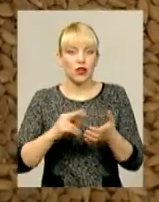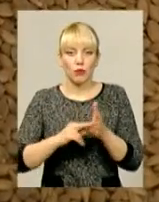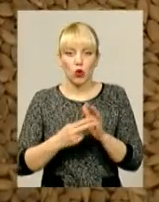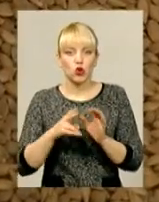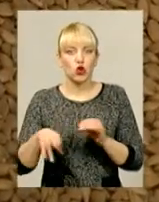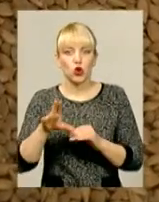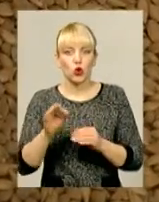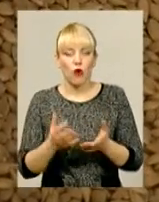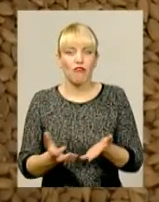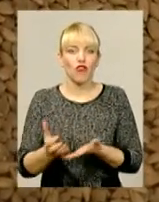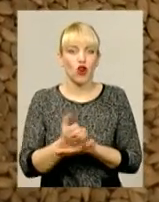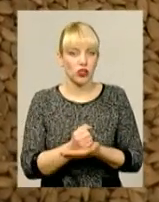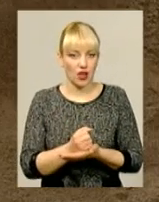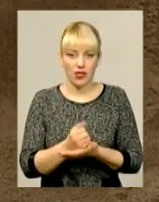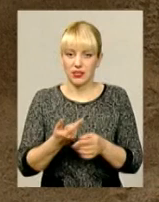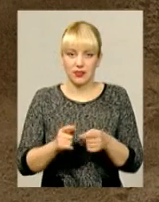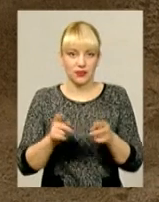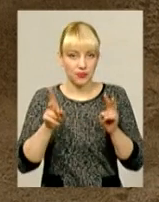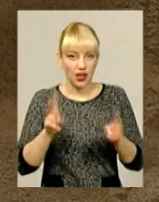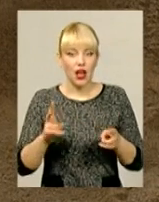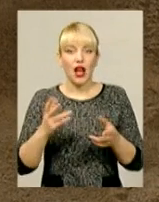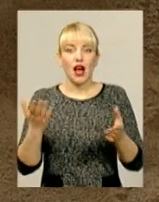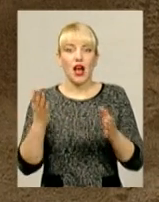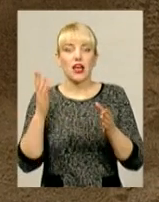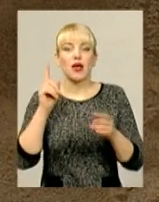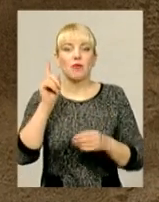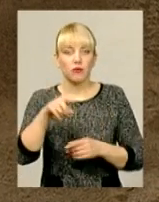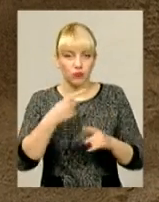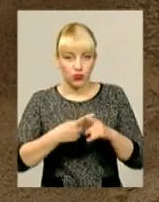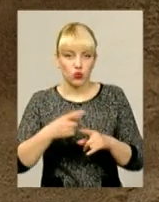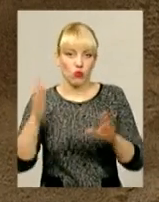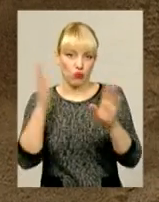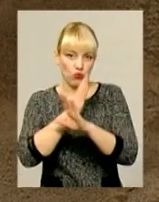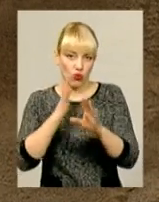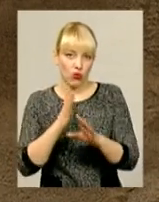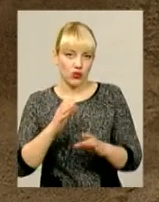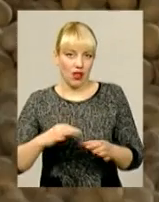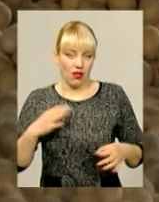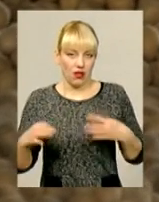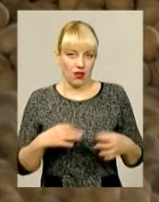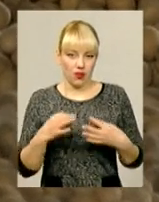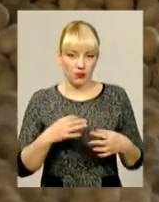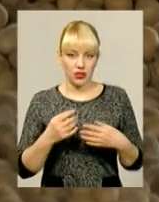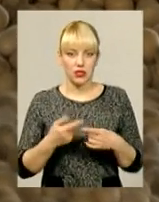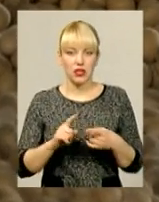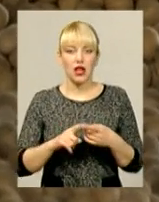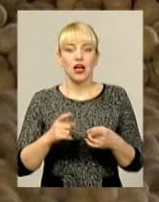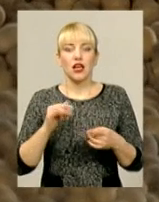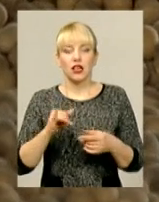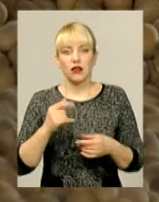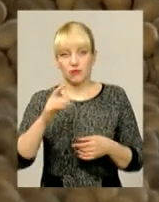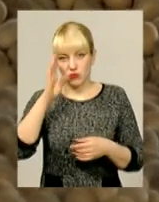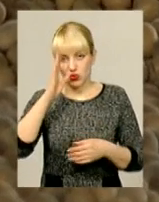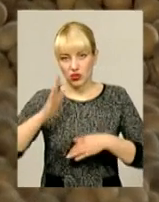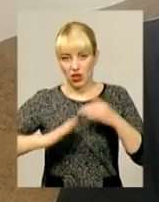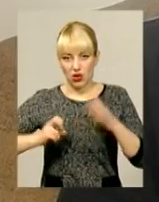урожайності. Тим паче, коли погода підкидає сюрпризи, як торік. Які, до слова, приємно здивували навіть його, агронома за фахом із 40